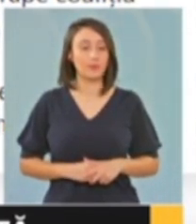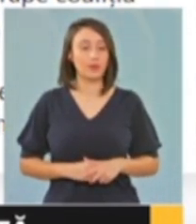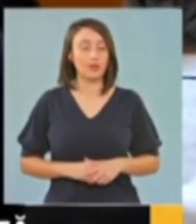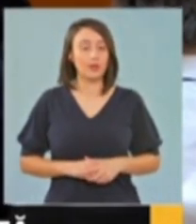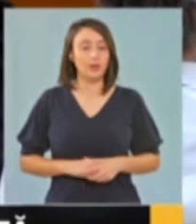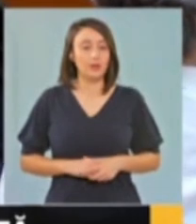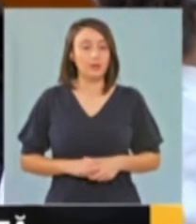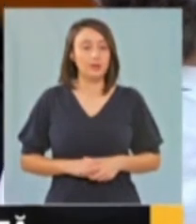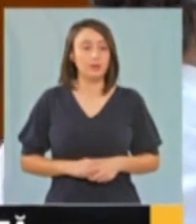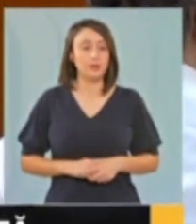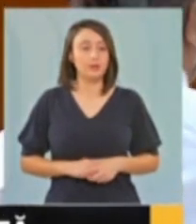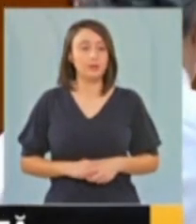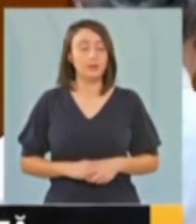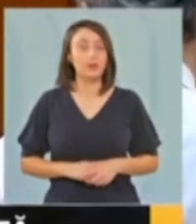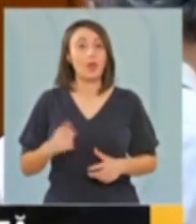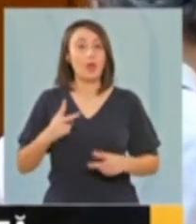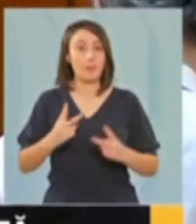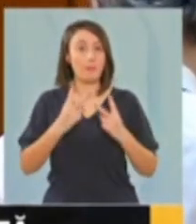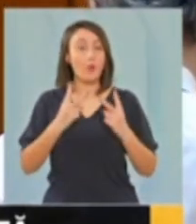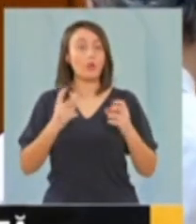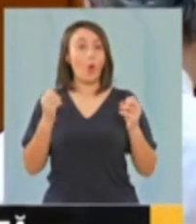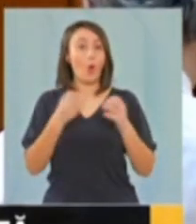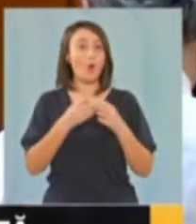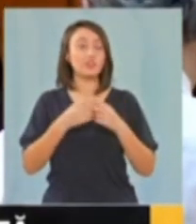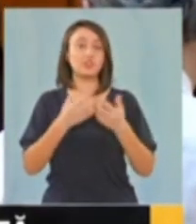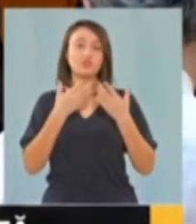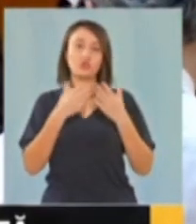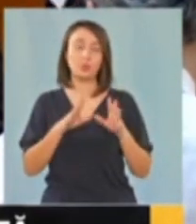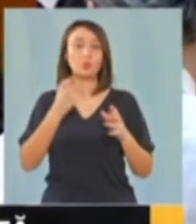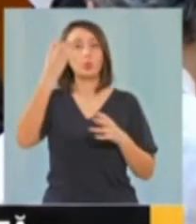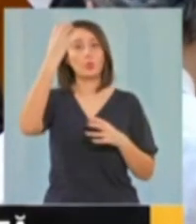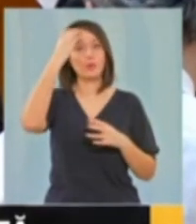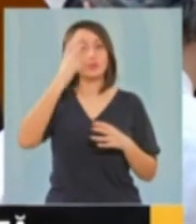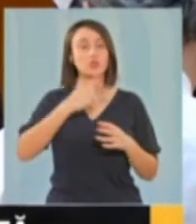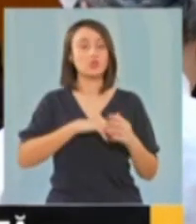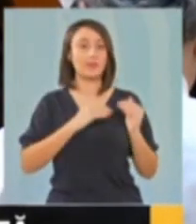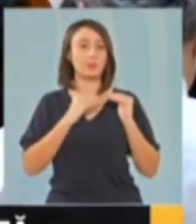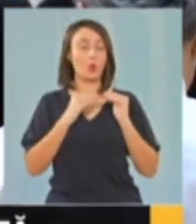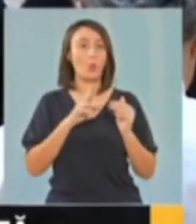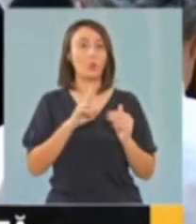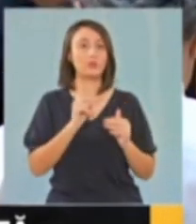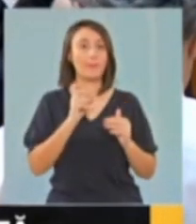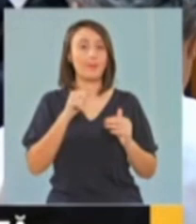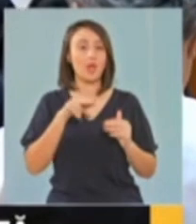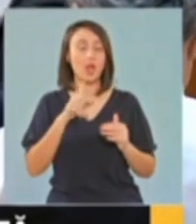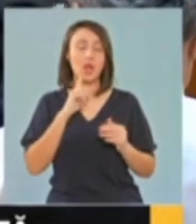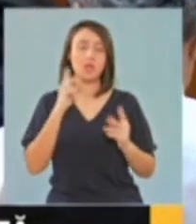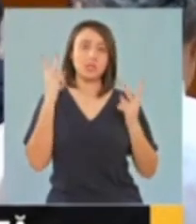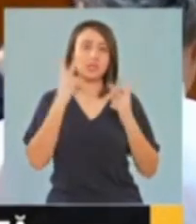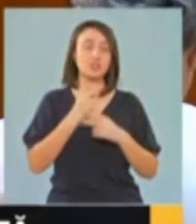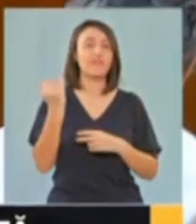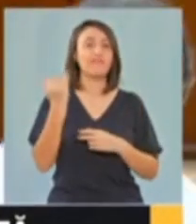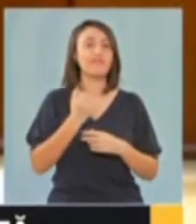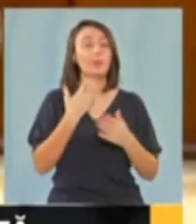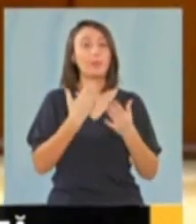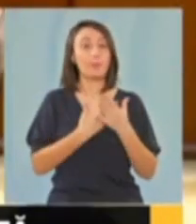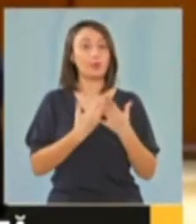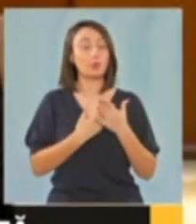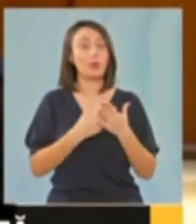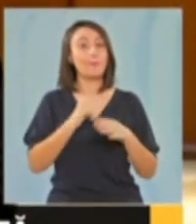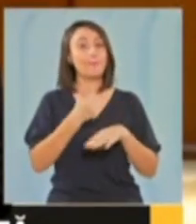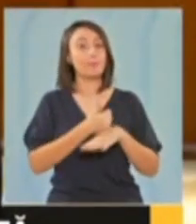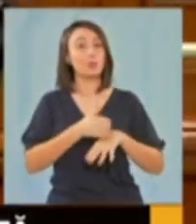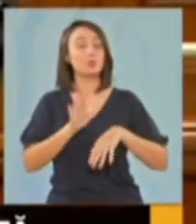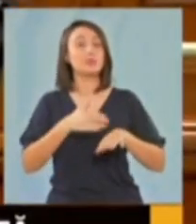sa de Facebook. Acesta este cel mai important conflict de la începutul guvernării PSD-PNL-UDMR. Neînțelegerile vin și în contextul în care